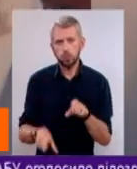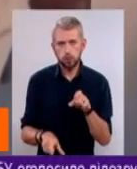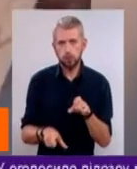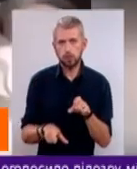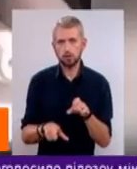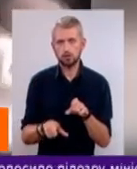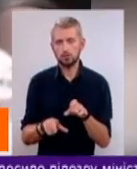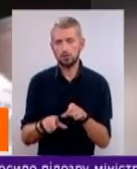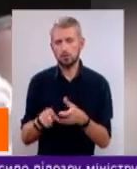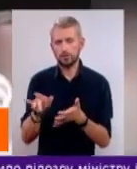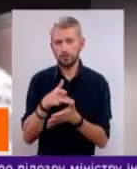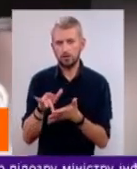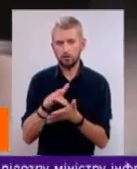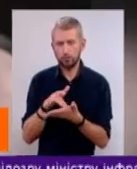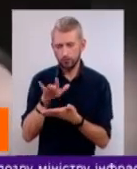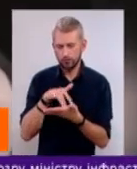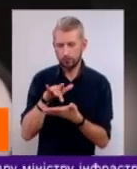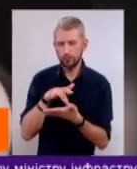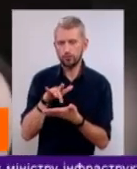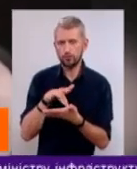часу зі своїми телефонами.